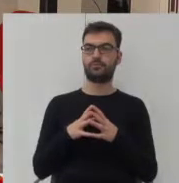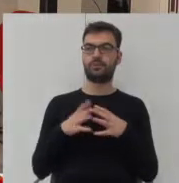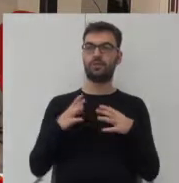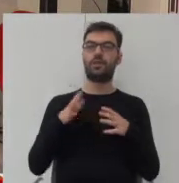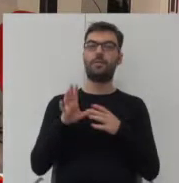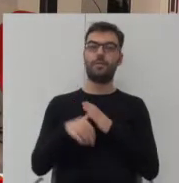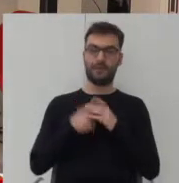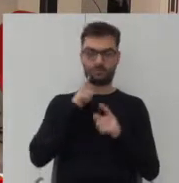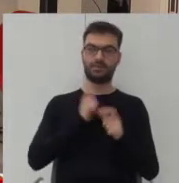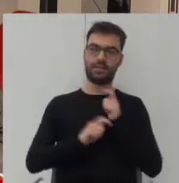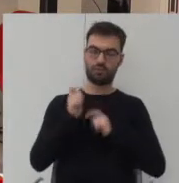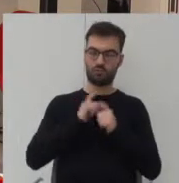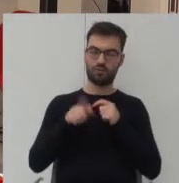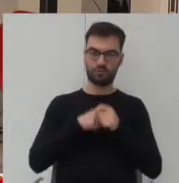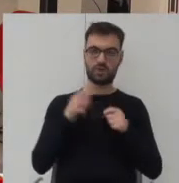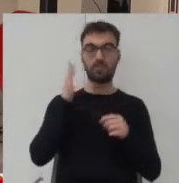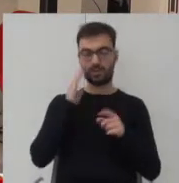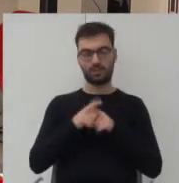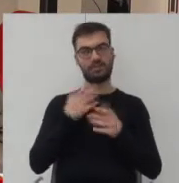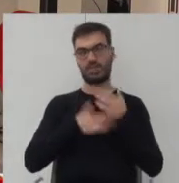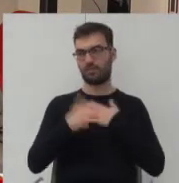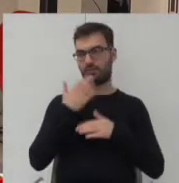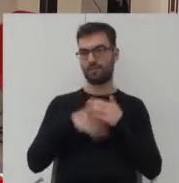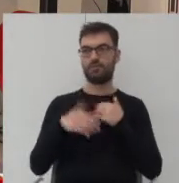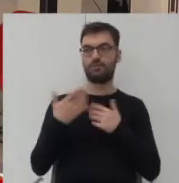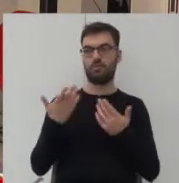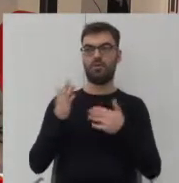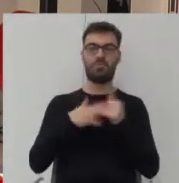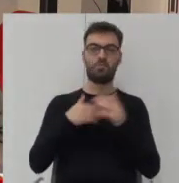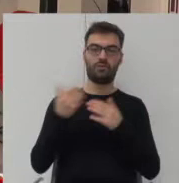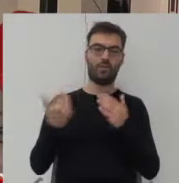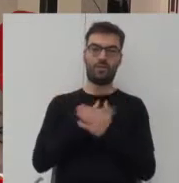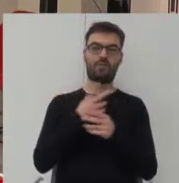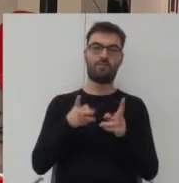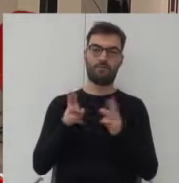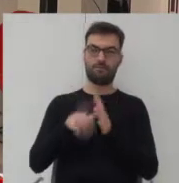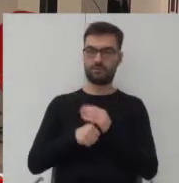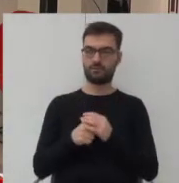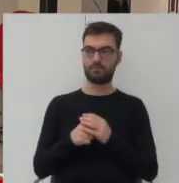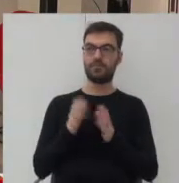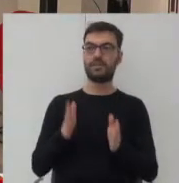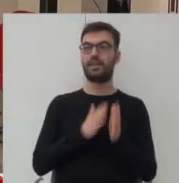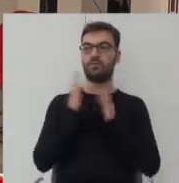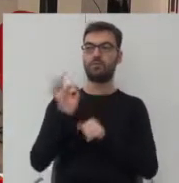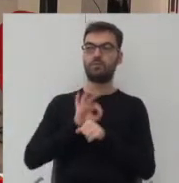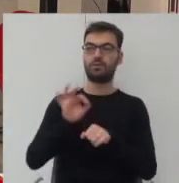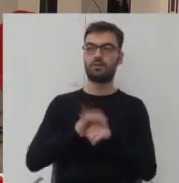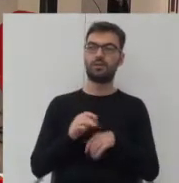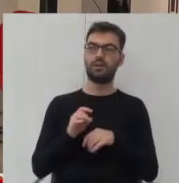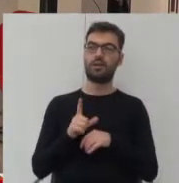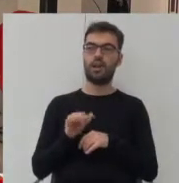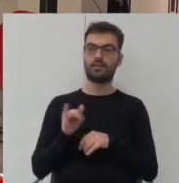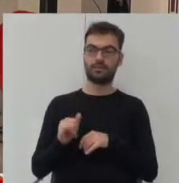z tego rozwiązania oraz mieszkańcy, ponieważ po prostu było to wybudowanie nowej tkanki miejskiej. Kolejnym tego typu projektem jest Glasi Area